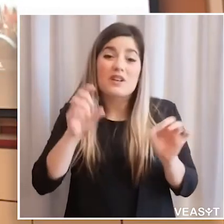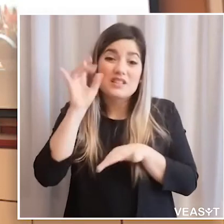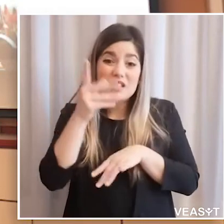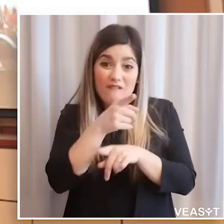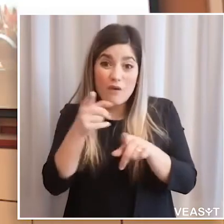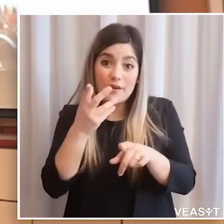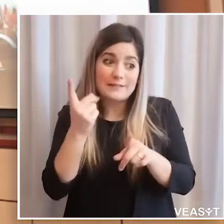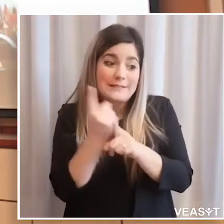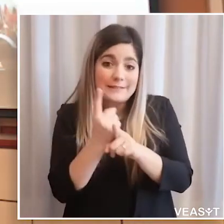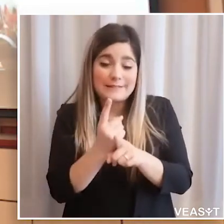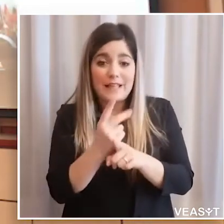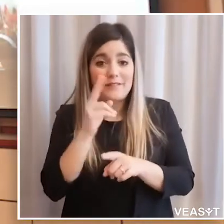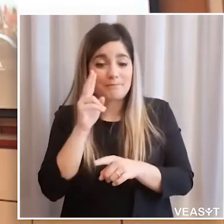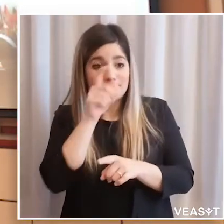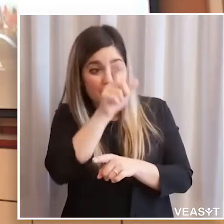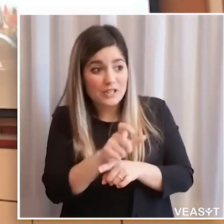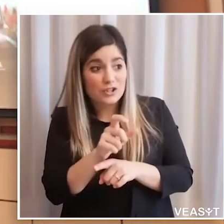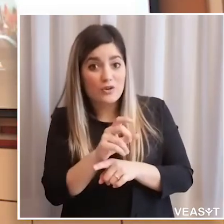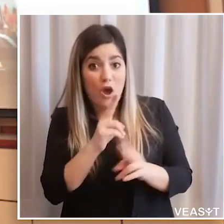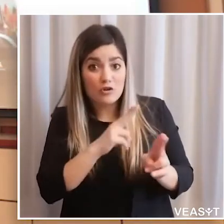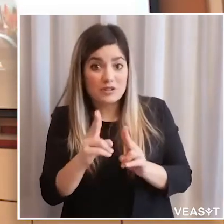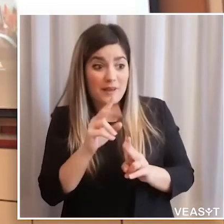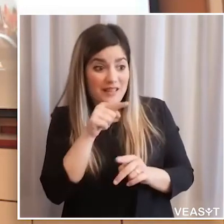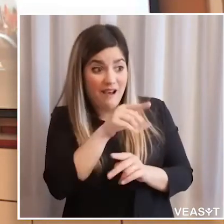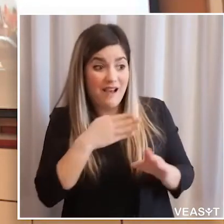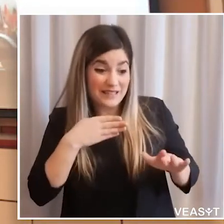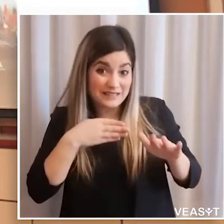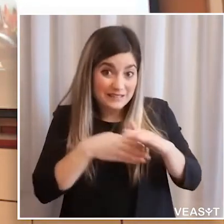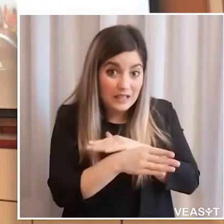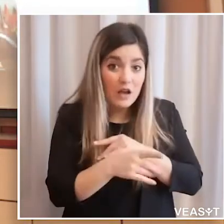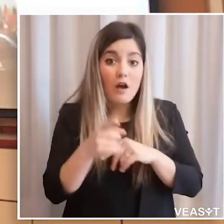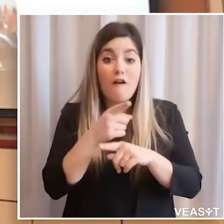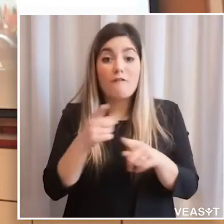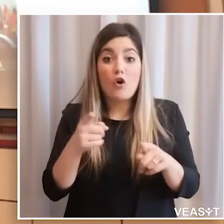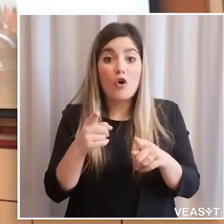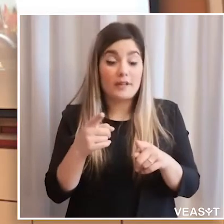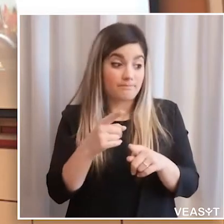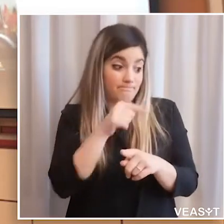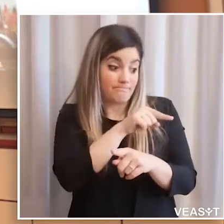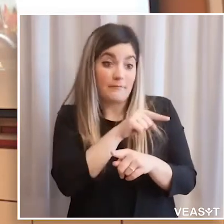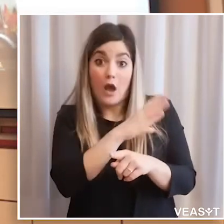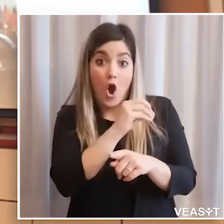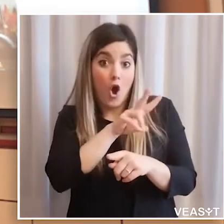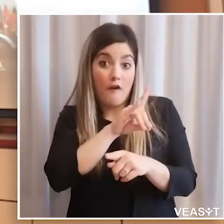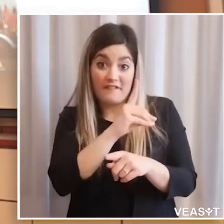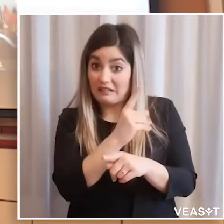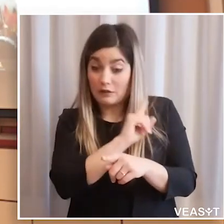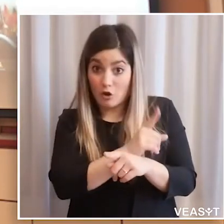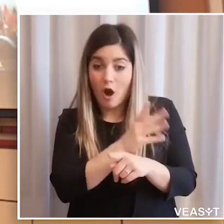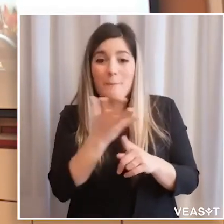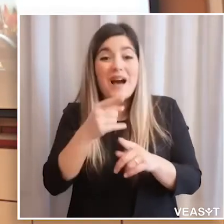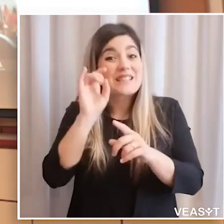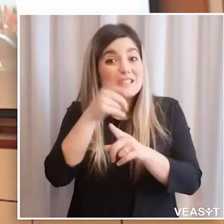parenti, perché date maggior sicurezza anche a loro. Se andate a trovare una persona in un ospedale che non è Covid,